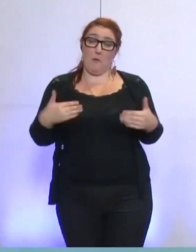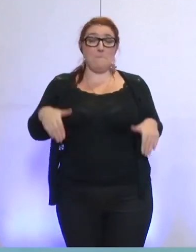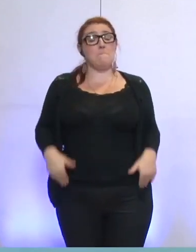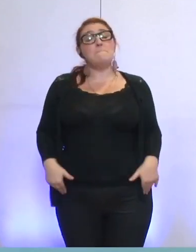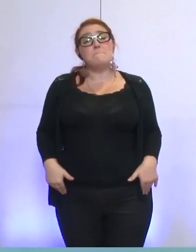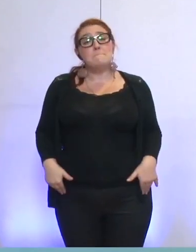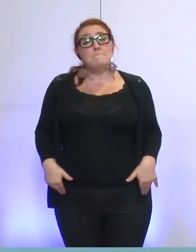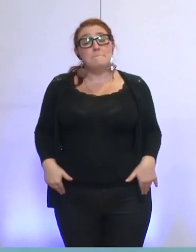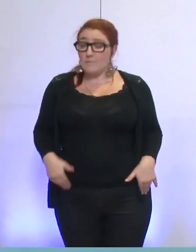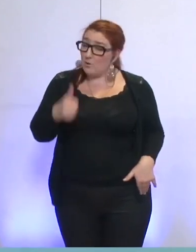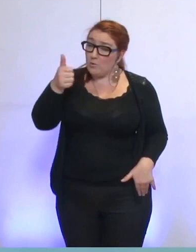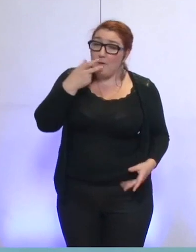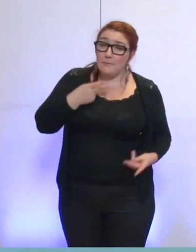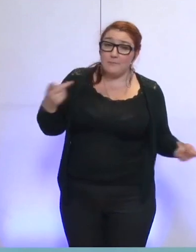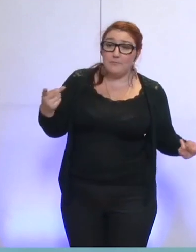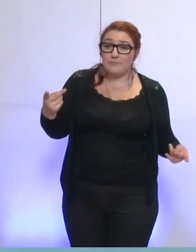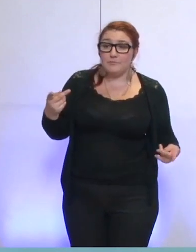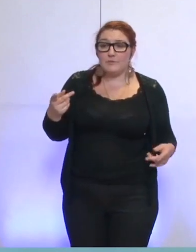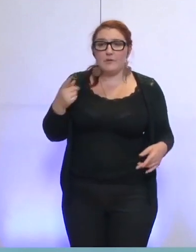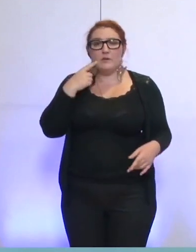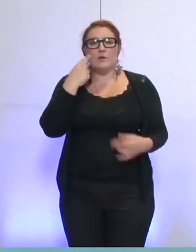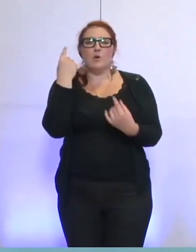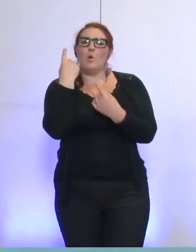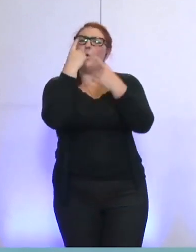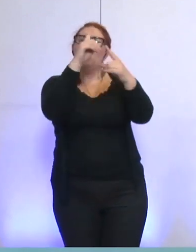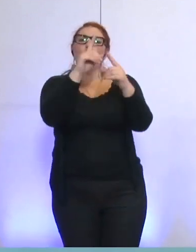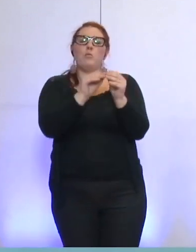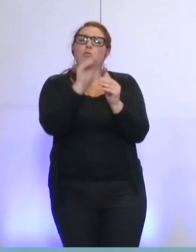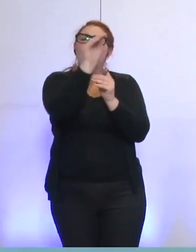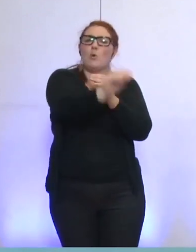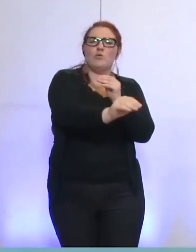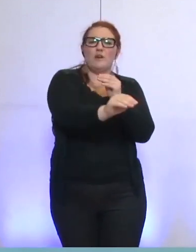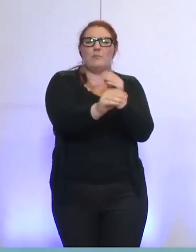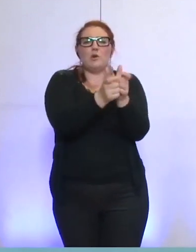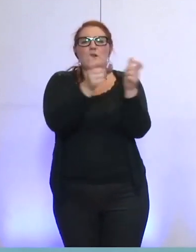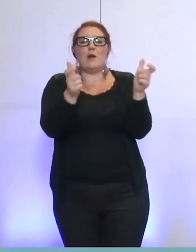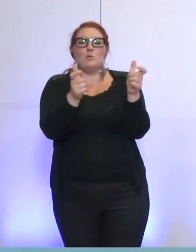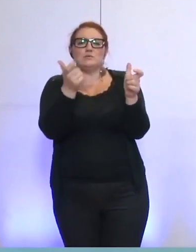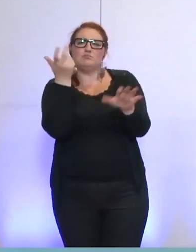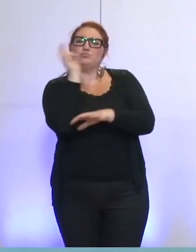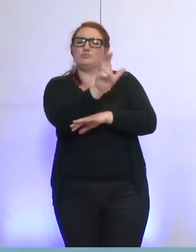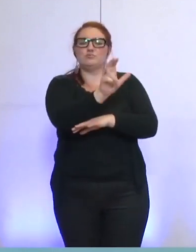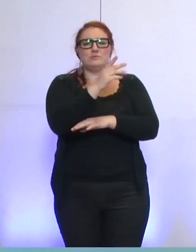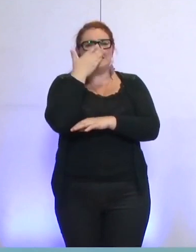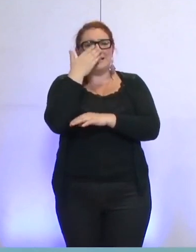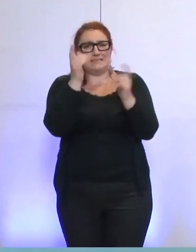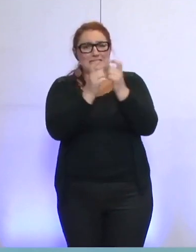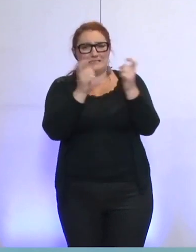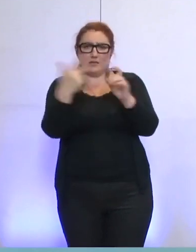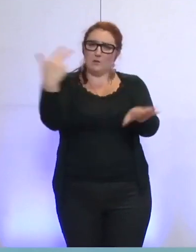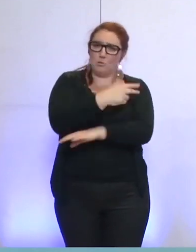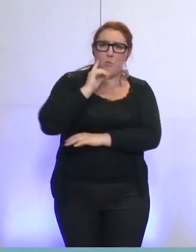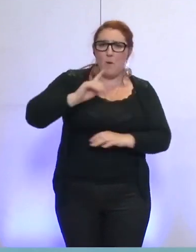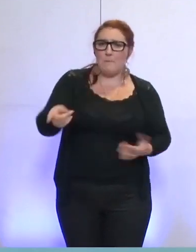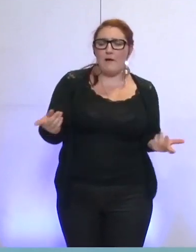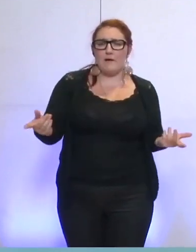Pourquoi ne stoppez-vous pas le recours initié contre le renouvellement de la concession de la distribution du gaz et de'électricité à Grenoble ? Quel est réellement l'objectif que